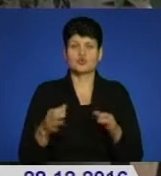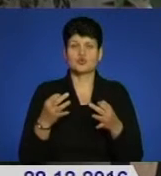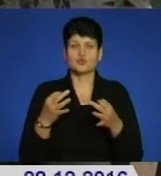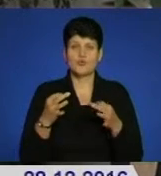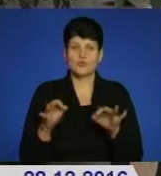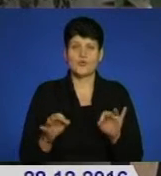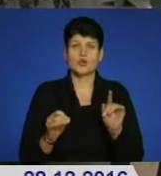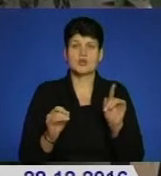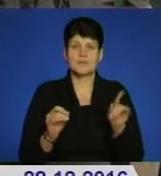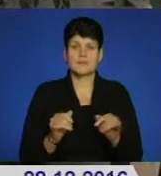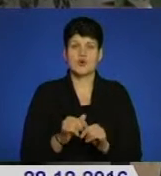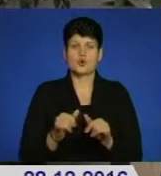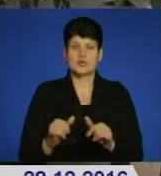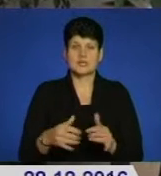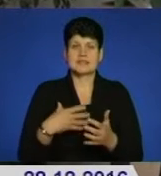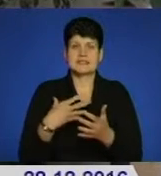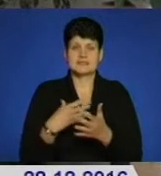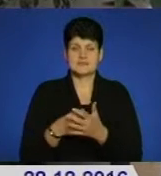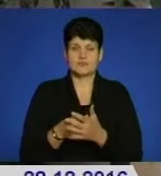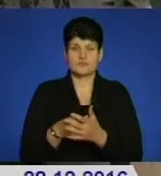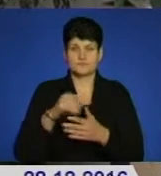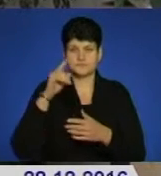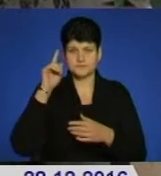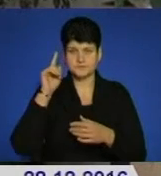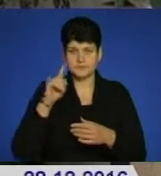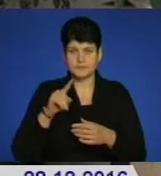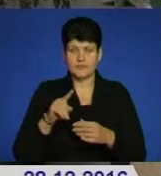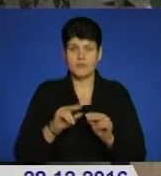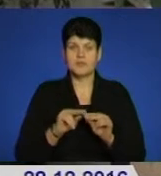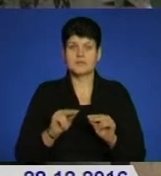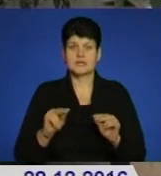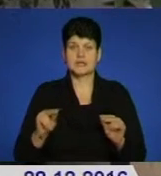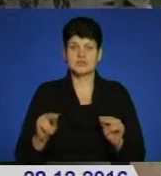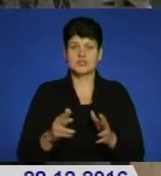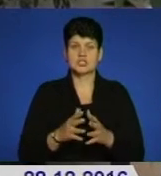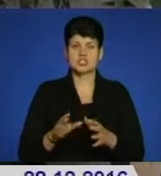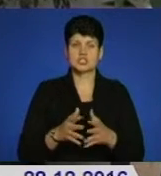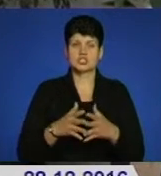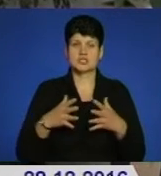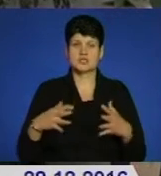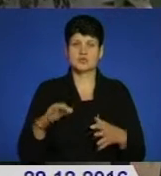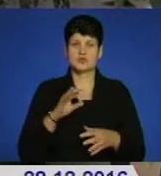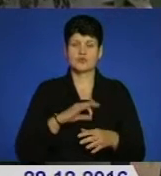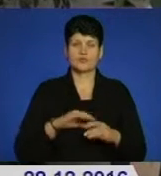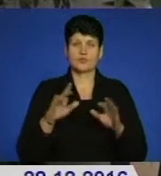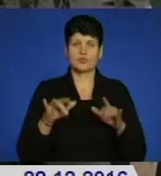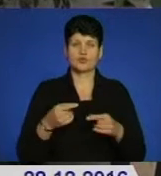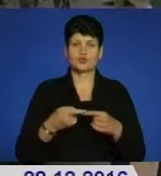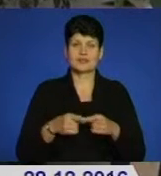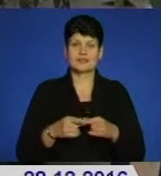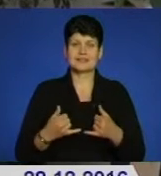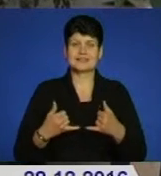розширити свій простір. А педагогам більш ширше застосовувати комп'ютерну техніку для